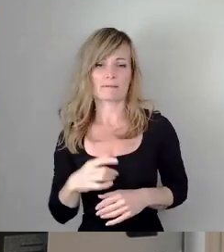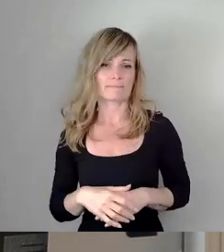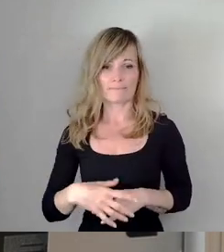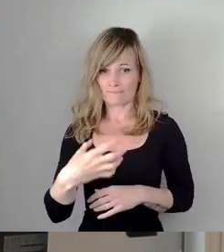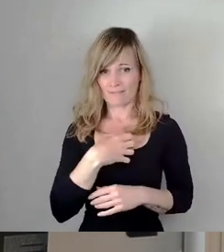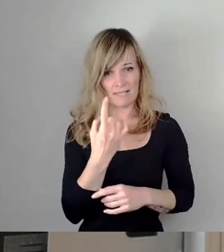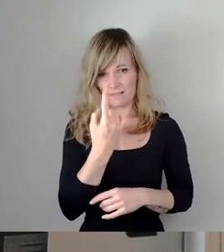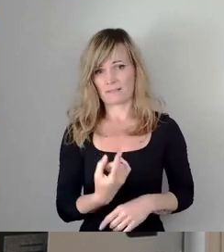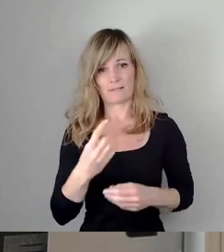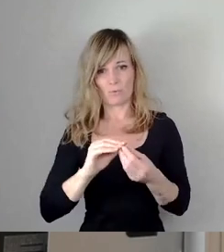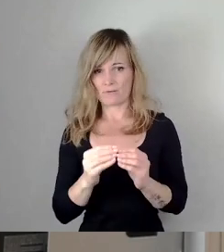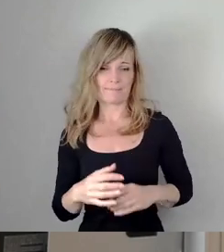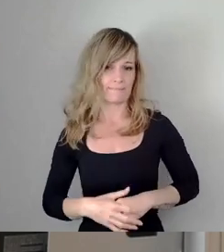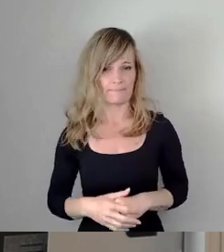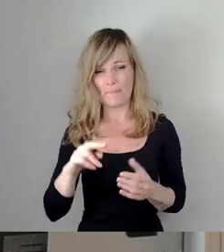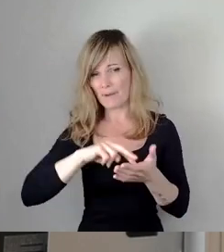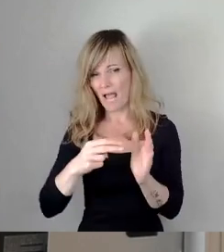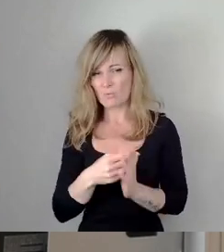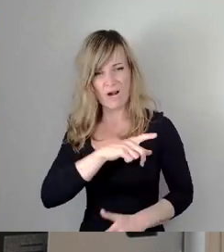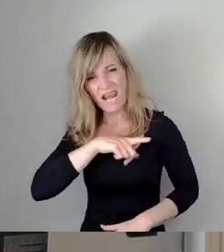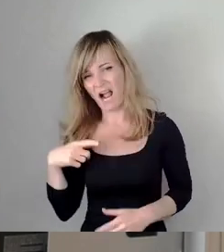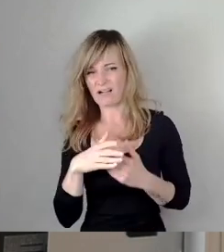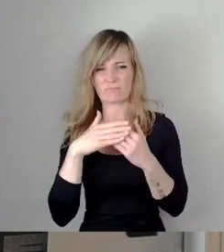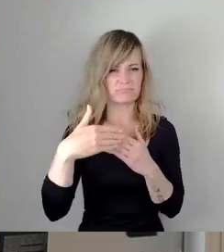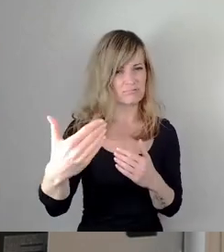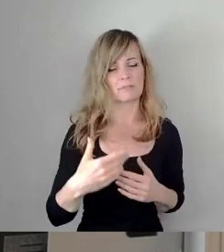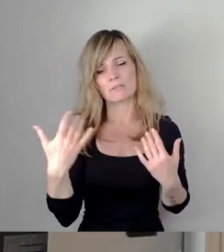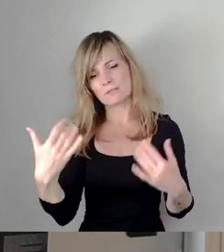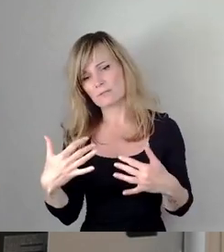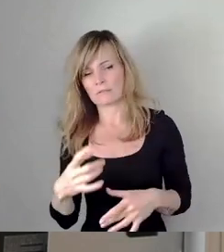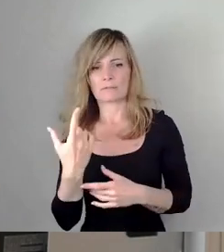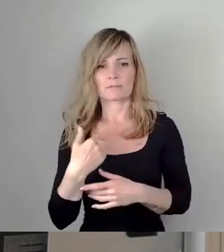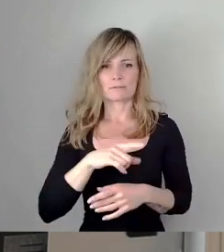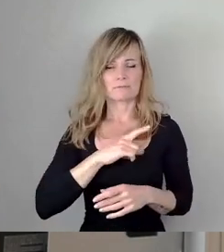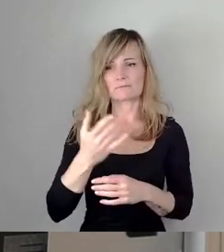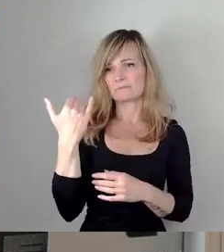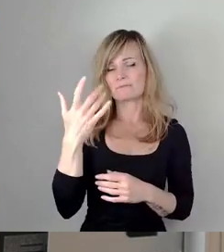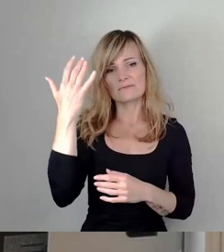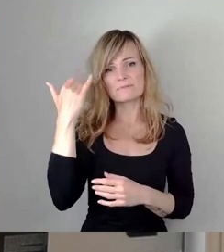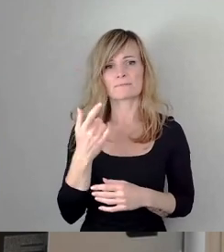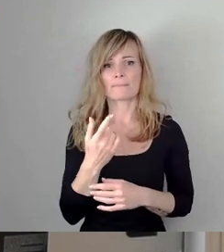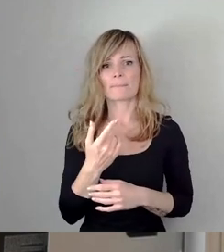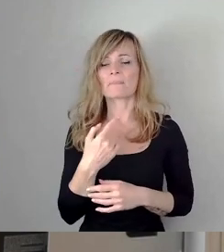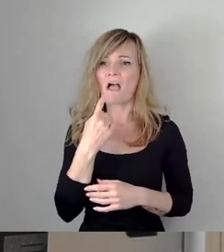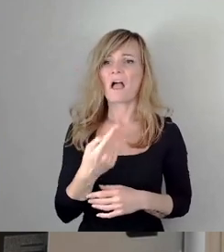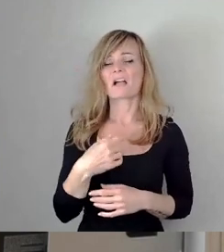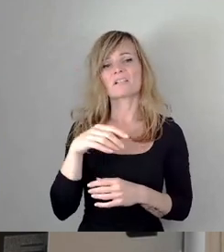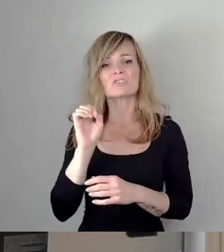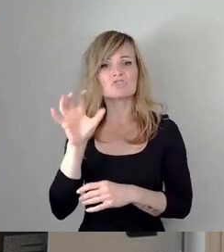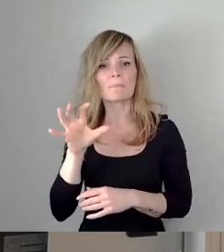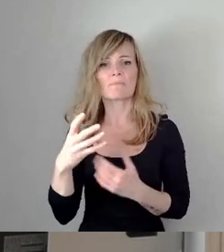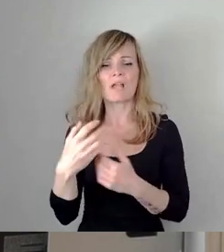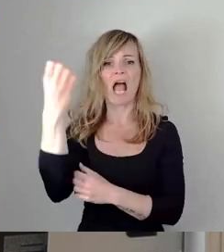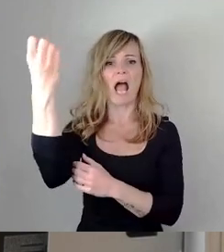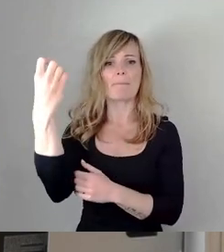Planungen so unglaublich lange dauern. Und ich habe festgestellt in der Vergangenheit, da wird dann gerne auf die Ampel geschimpft. Und da möchte ich doch mal darauf